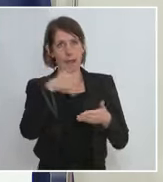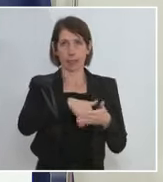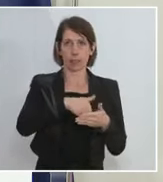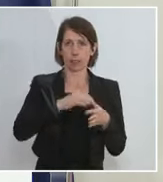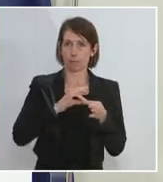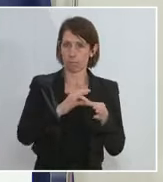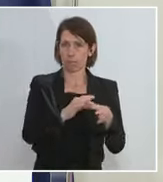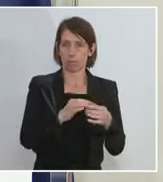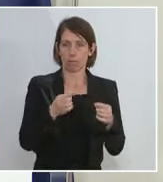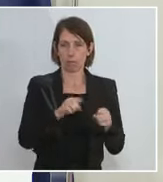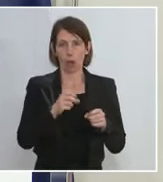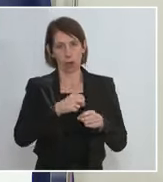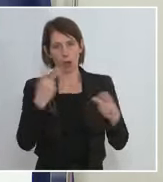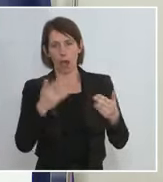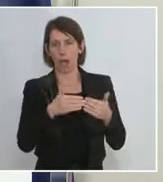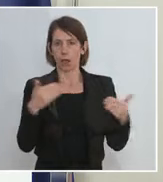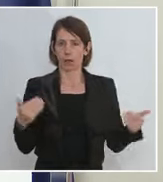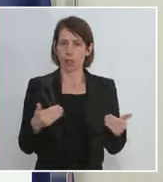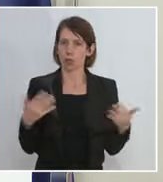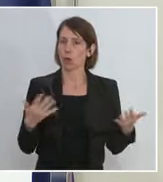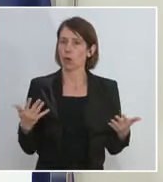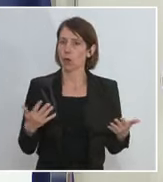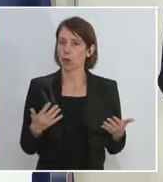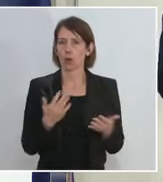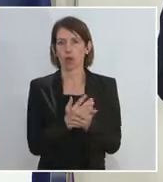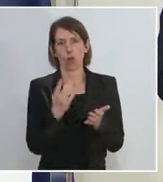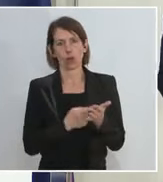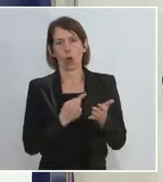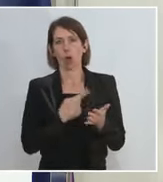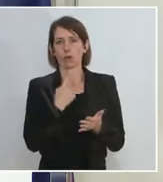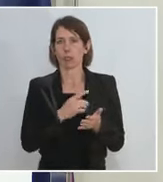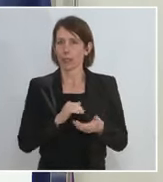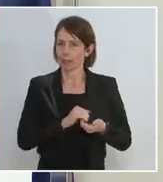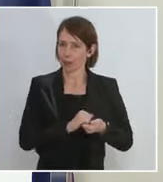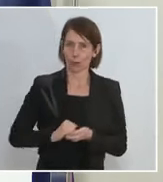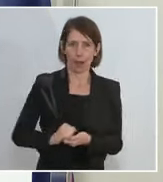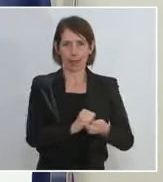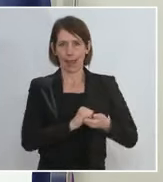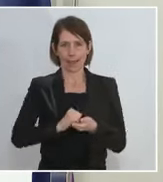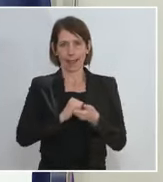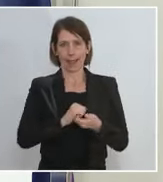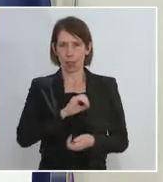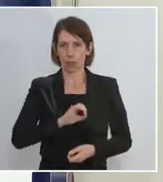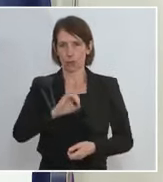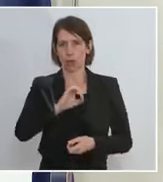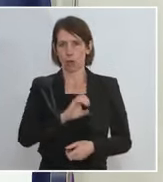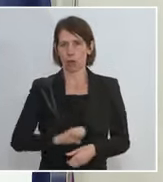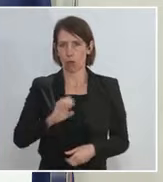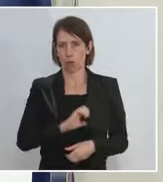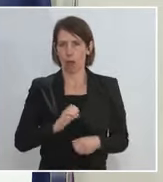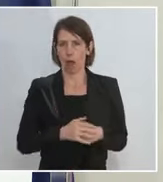aus meiner Sicht im klaren Widerspruch mit der so oft beschworenen Solidarität in Europa. Und gerade wenn hier